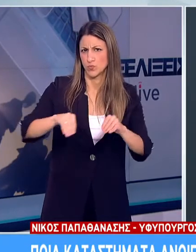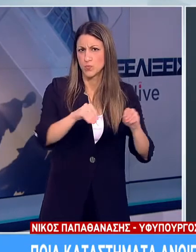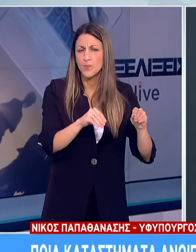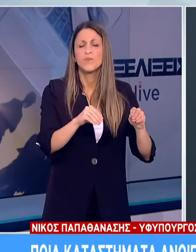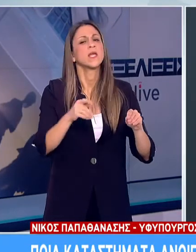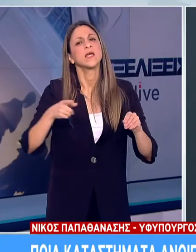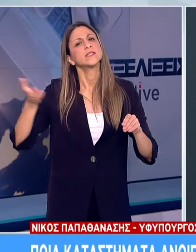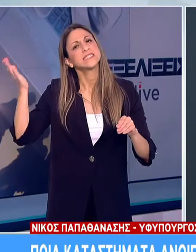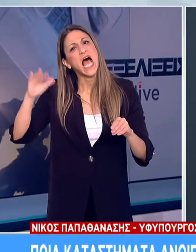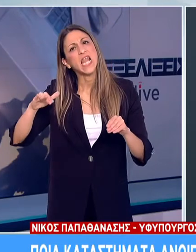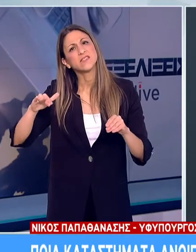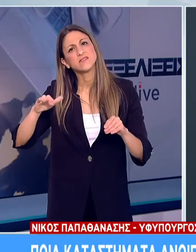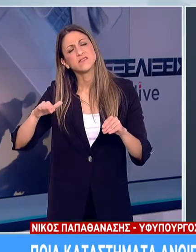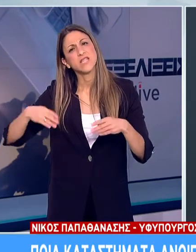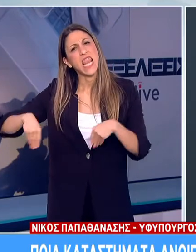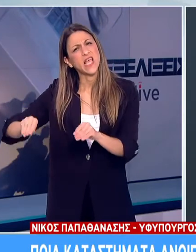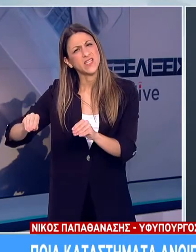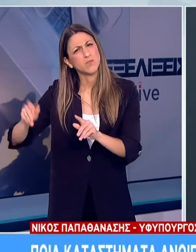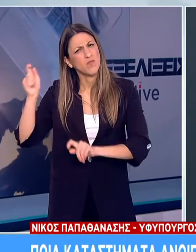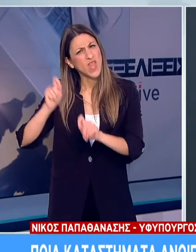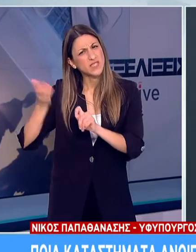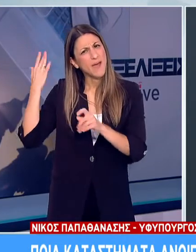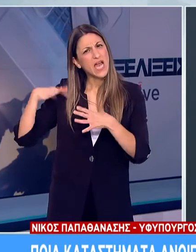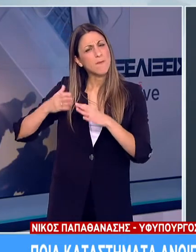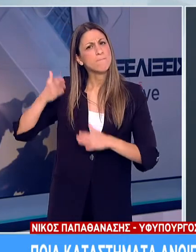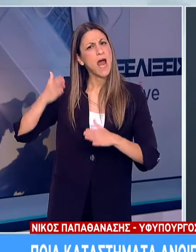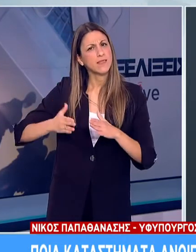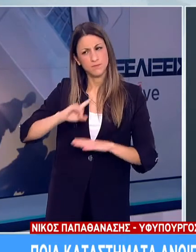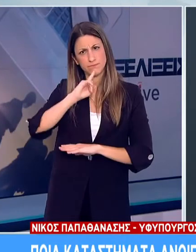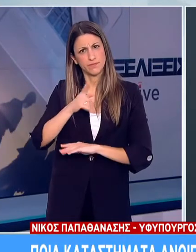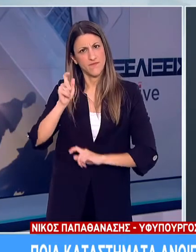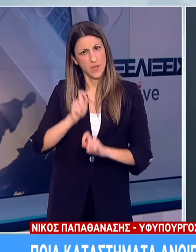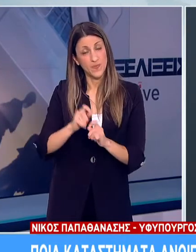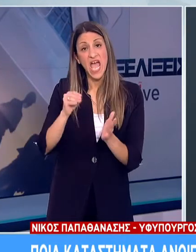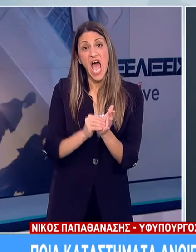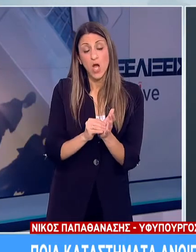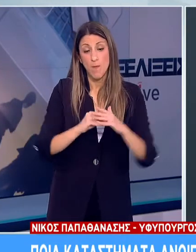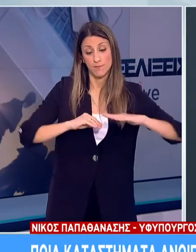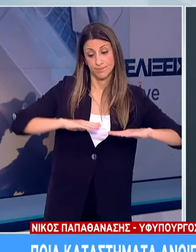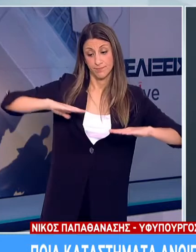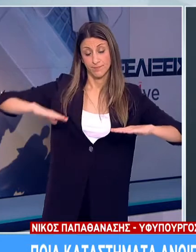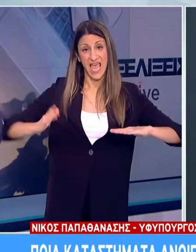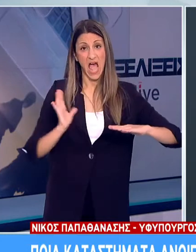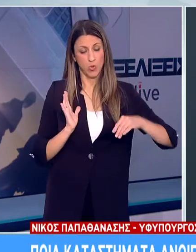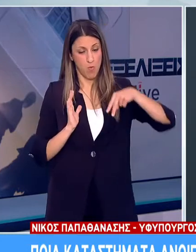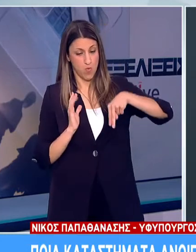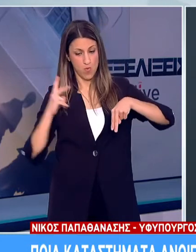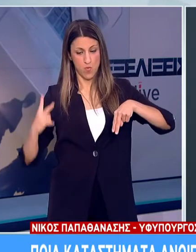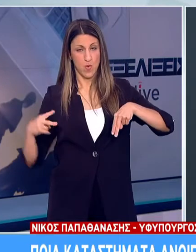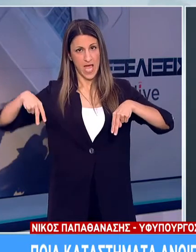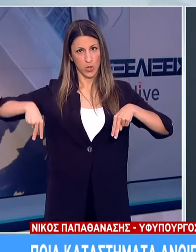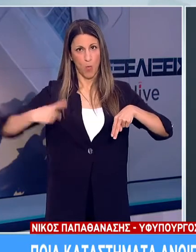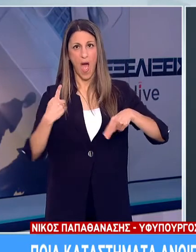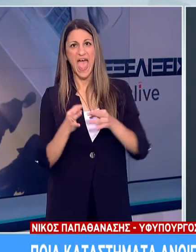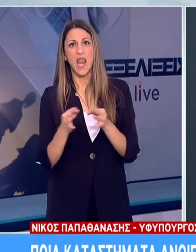που δημιουργήθηκαν για την αποφυγή του συνοστισμού. Και ελάχιστη απόσταση 1,5 μέτρων μεταξύ των ατόμων. Σε κάθε